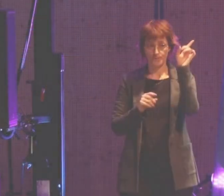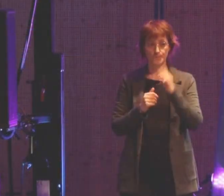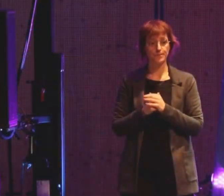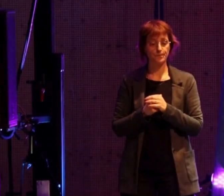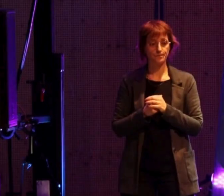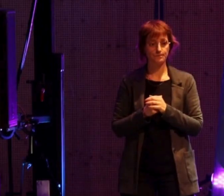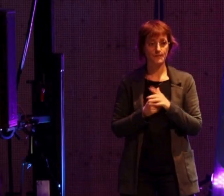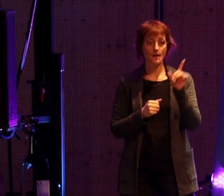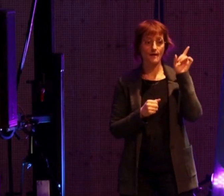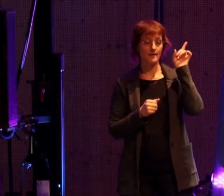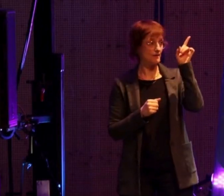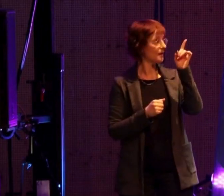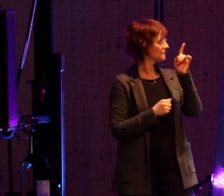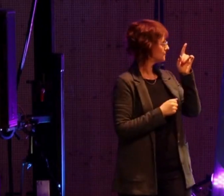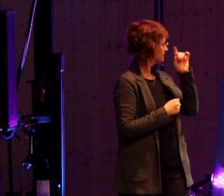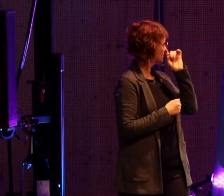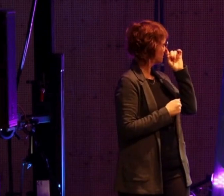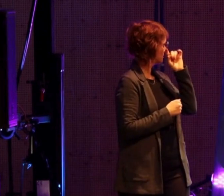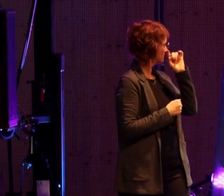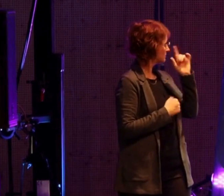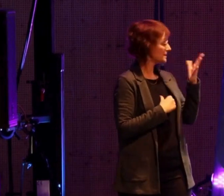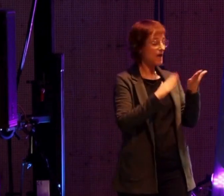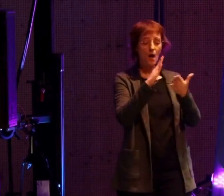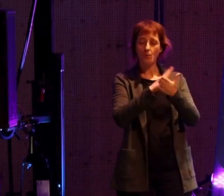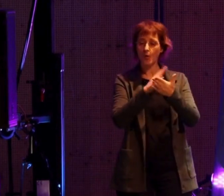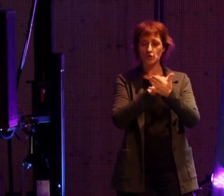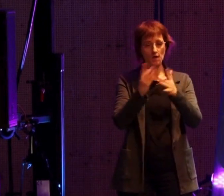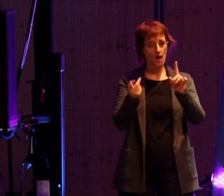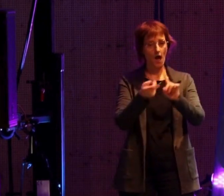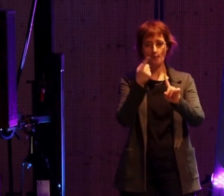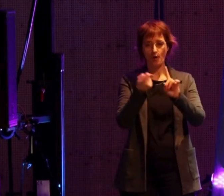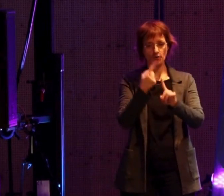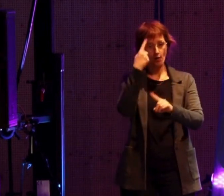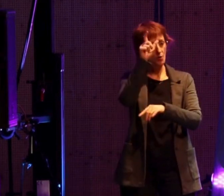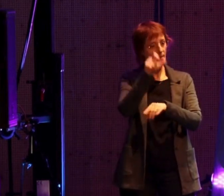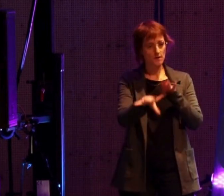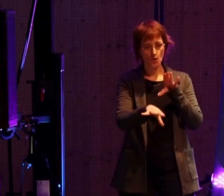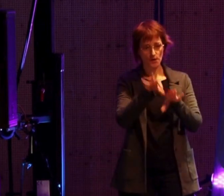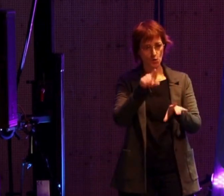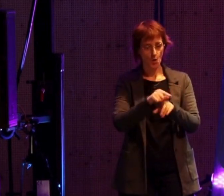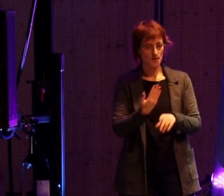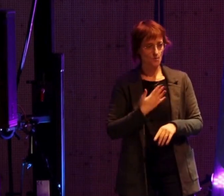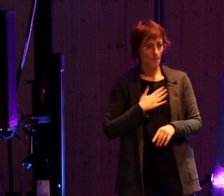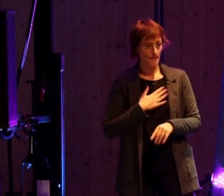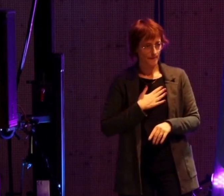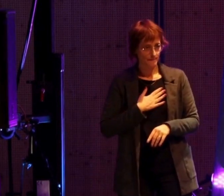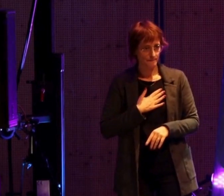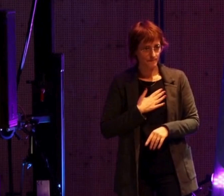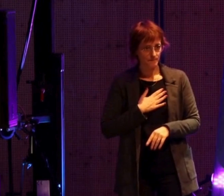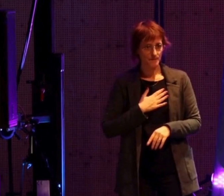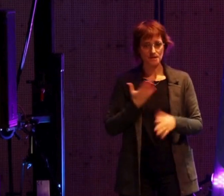Là, c'est un des projets qui nous tient le plus à cœur aux élus et à moi-même. C'est le